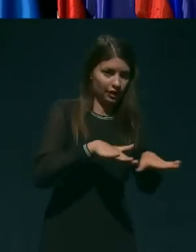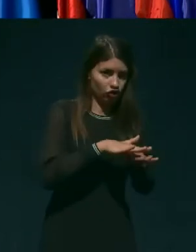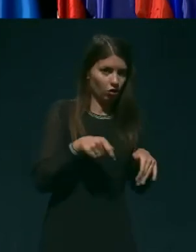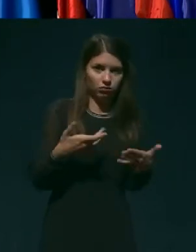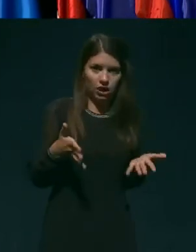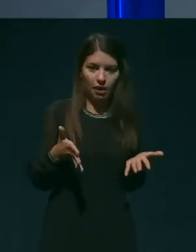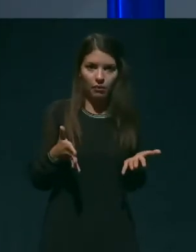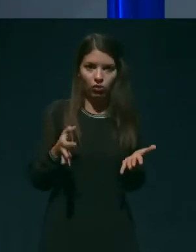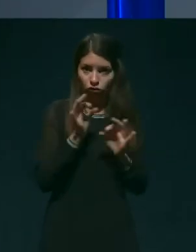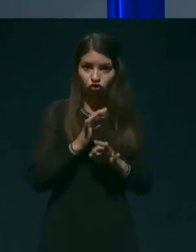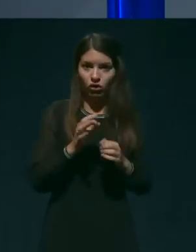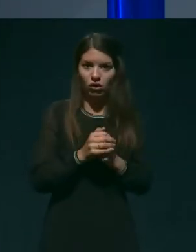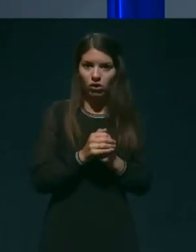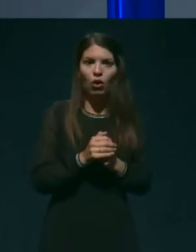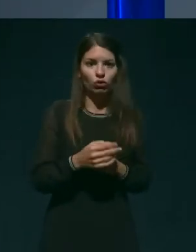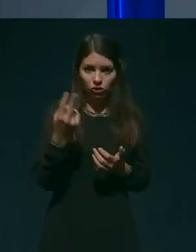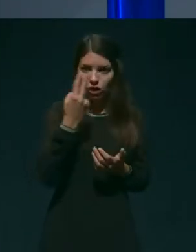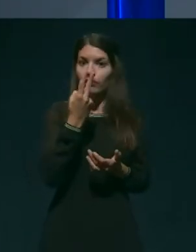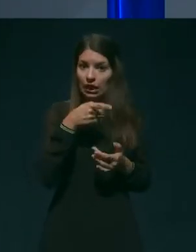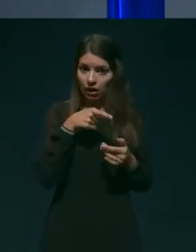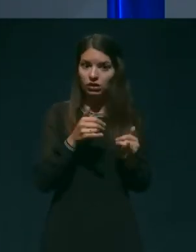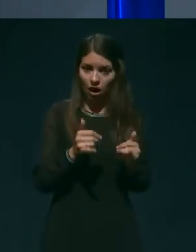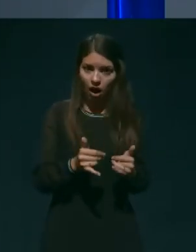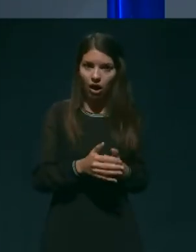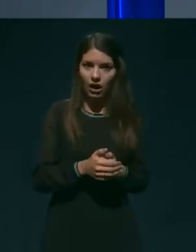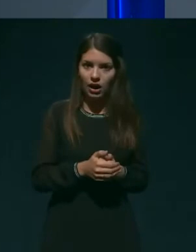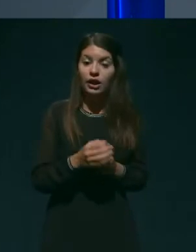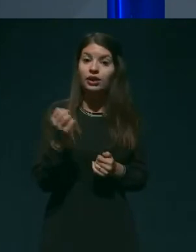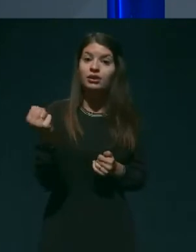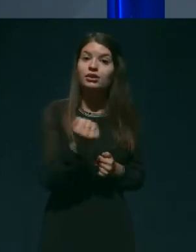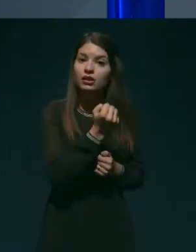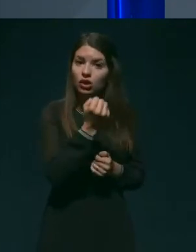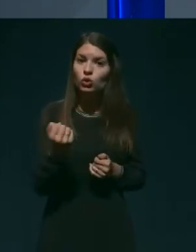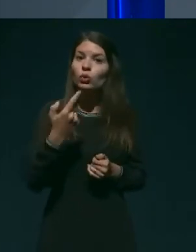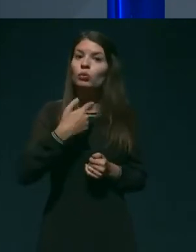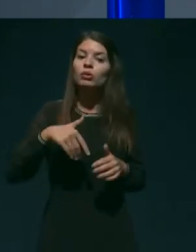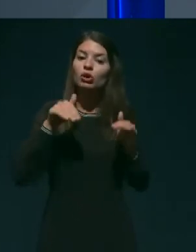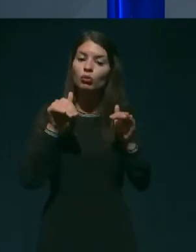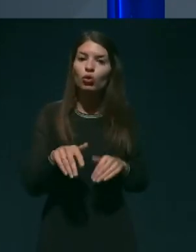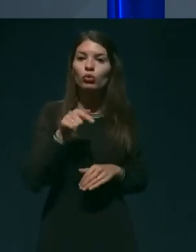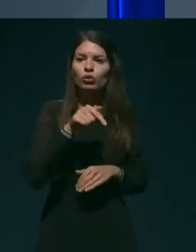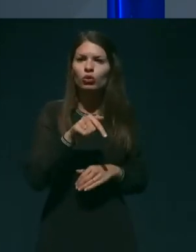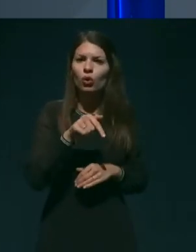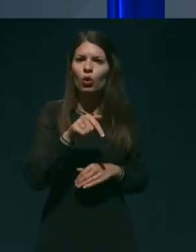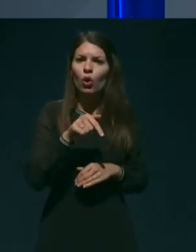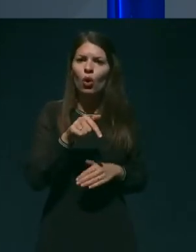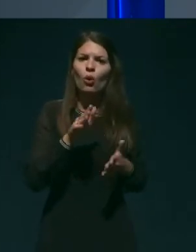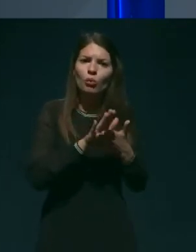obstajajo. Oseveda obstajajo, oseveda obstajajo, vse zato pa je treba to uporabljati za določenimi navodili.